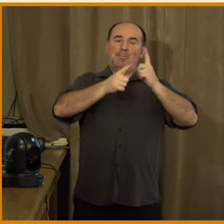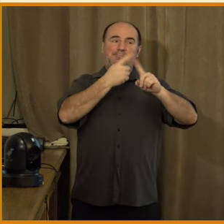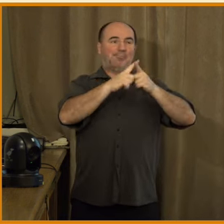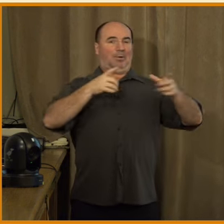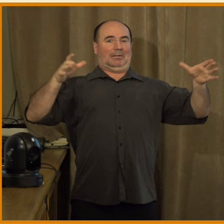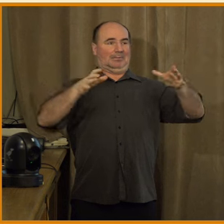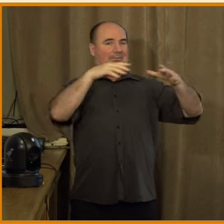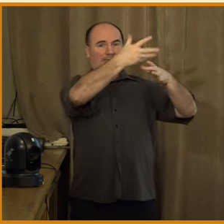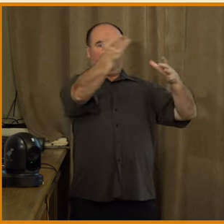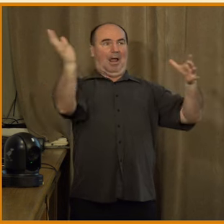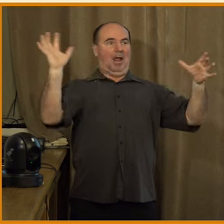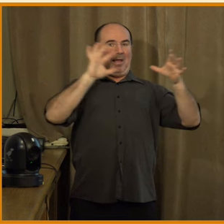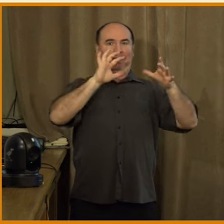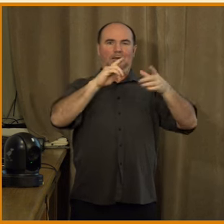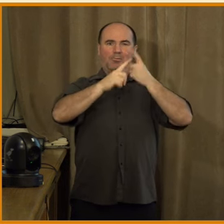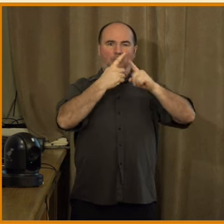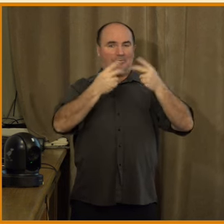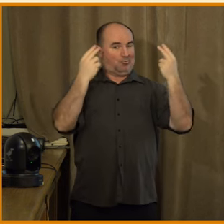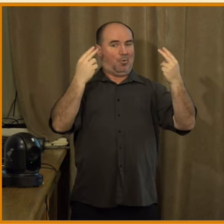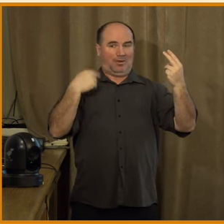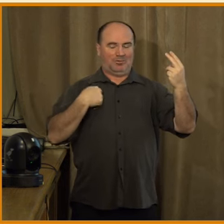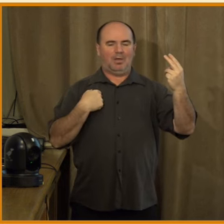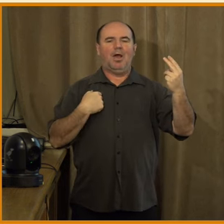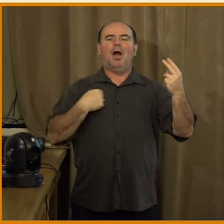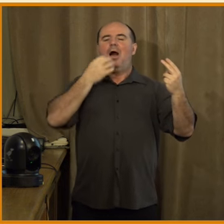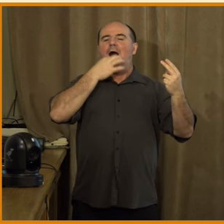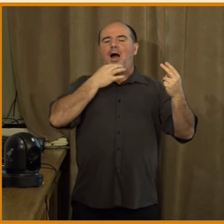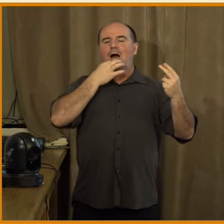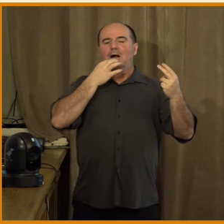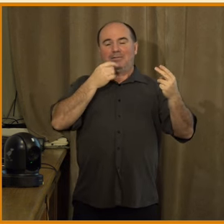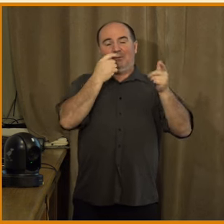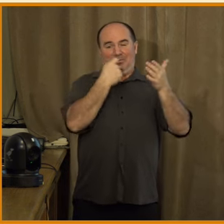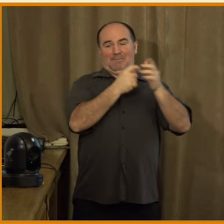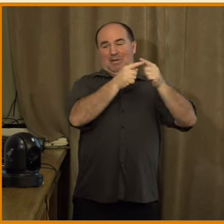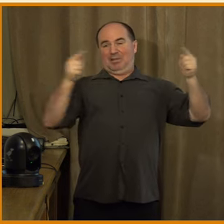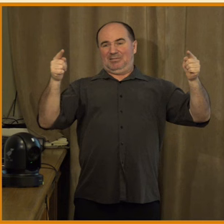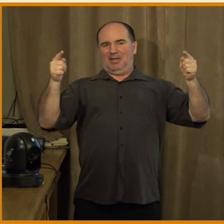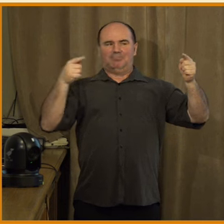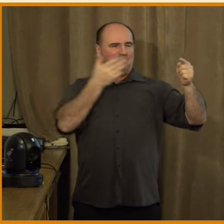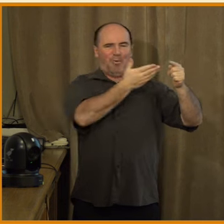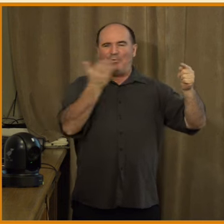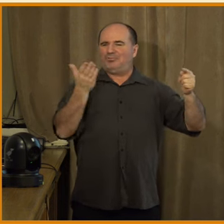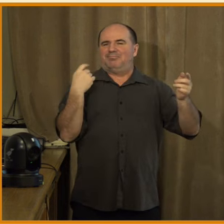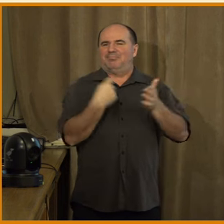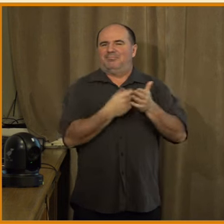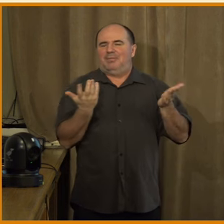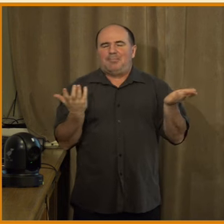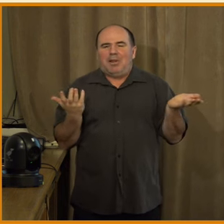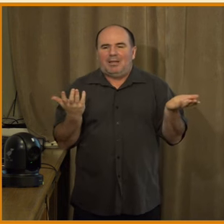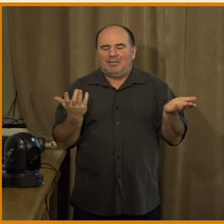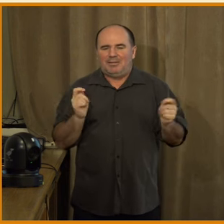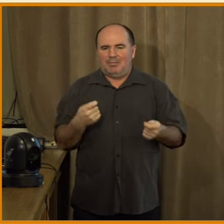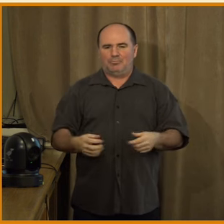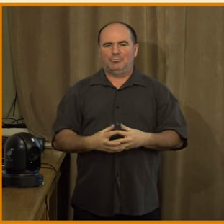a tudíž vlastně ta definice nám v tu chvíli přestává být užitečná. A kromě toho, že se teda musíme bavit, co